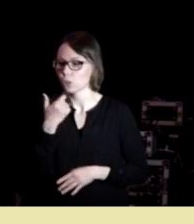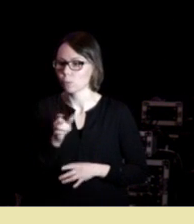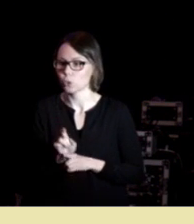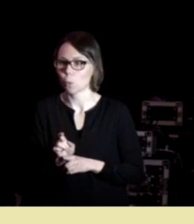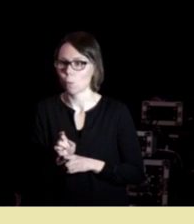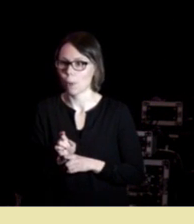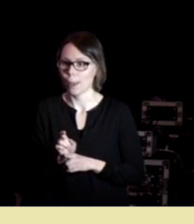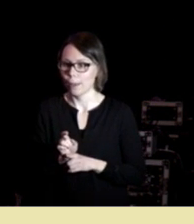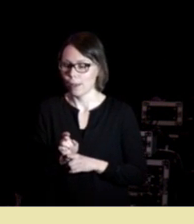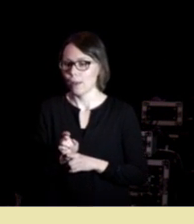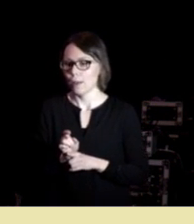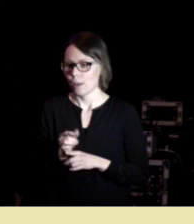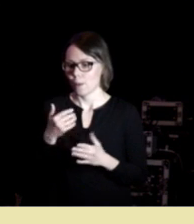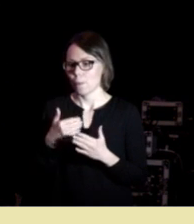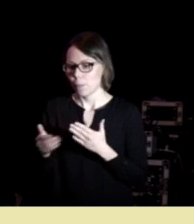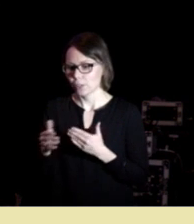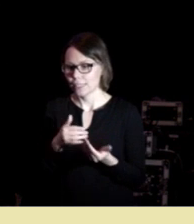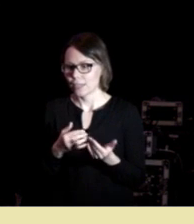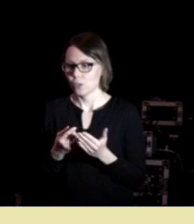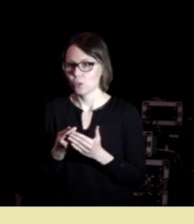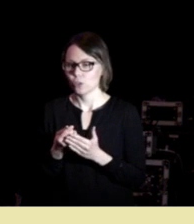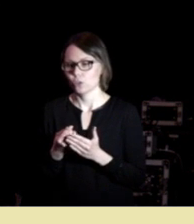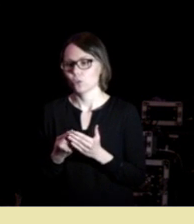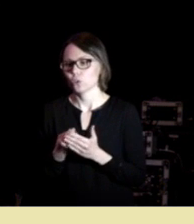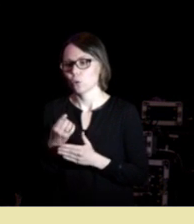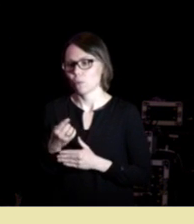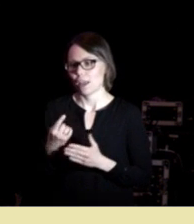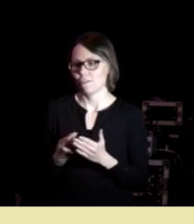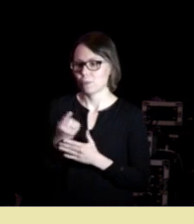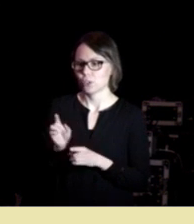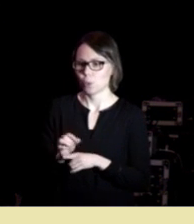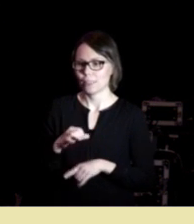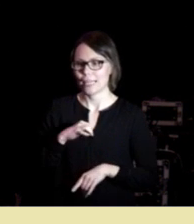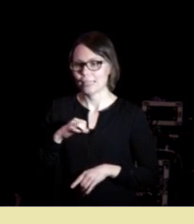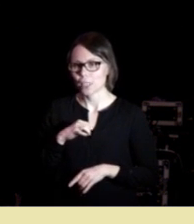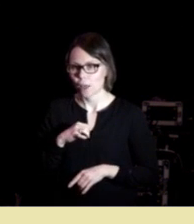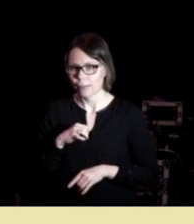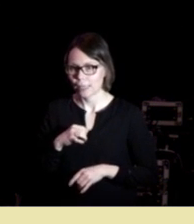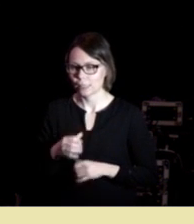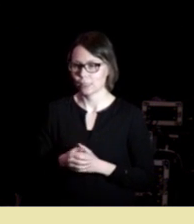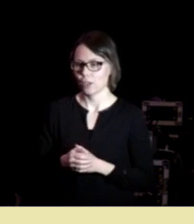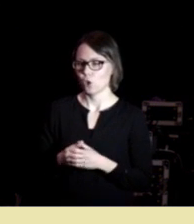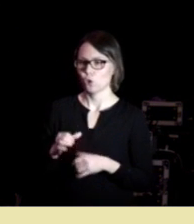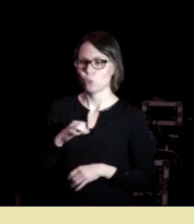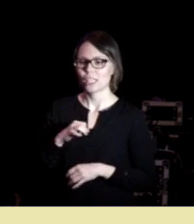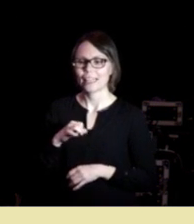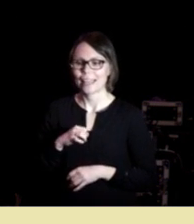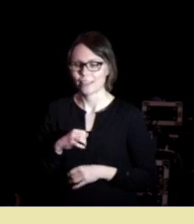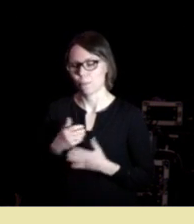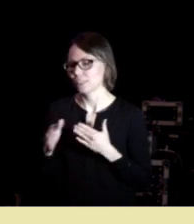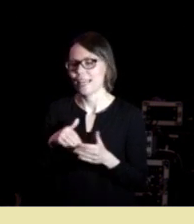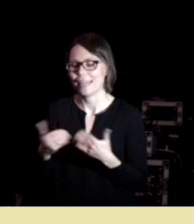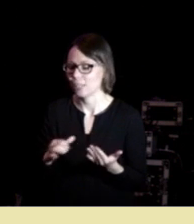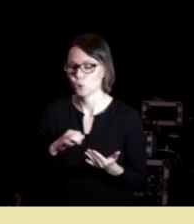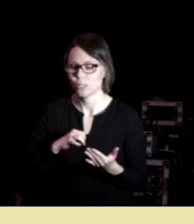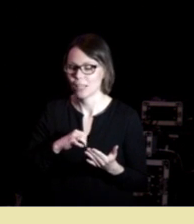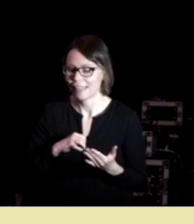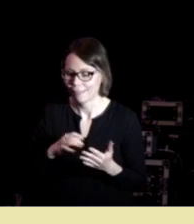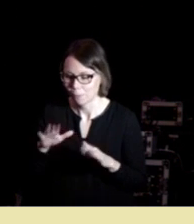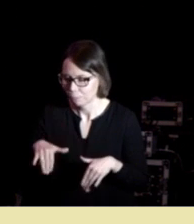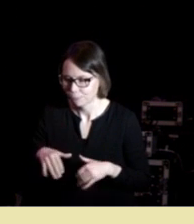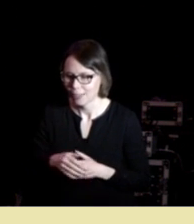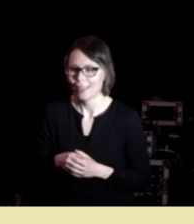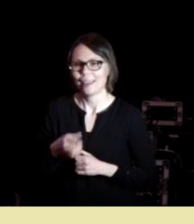praktiserer skumle fenomener som selvskading, sosialitet og så videre. De praktiserer ikke sosialitet. De